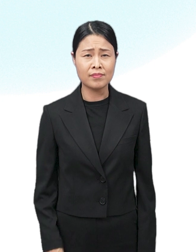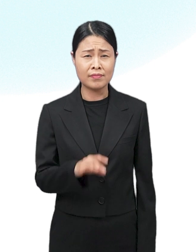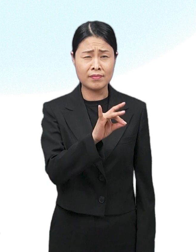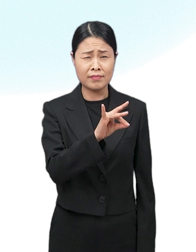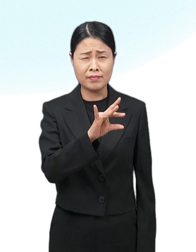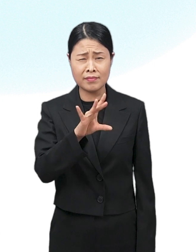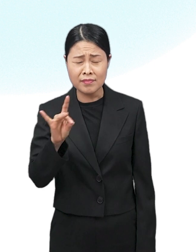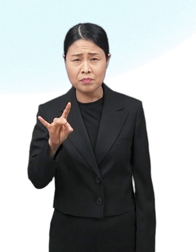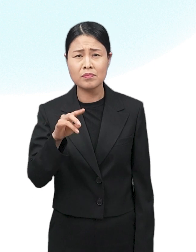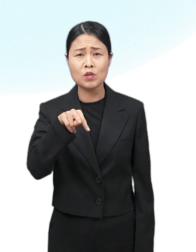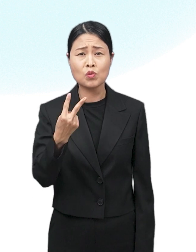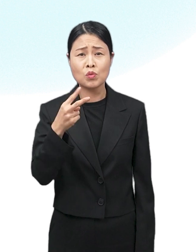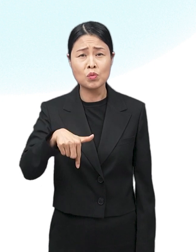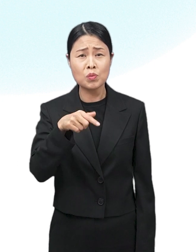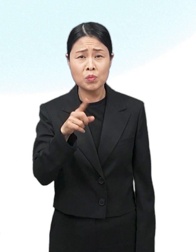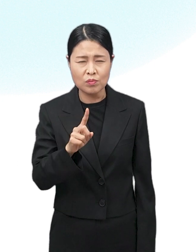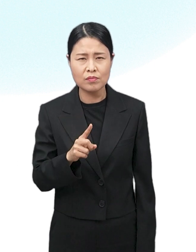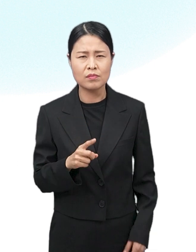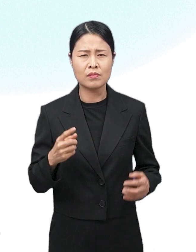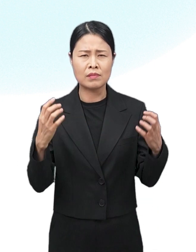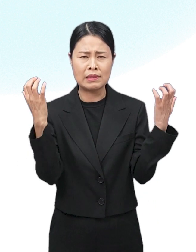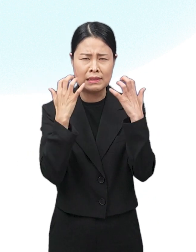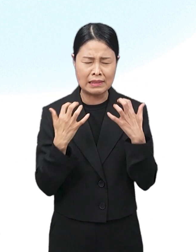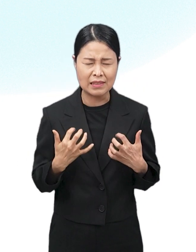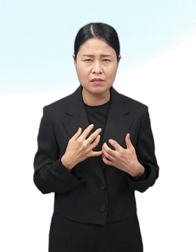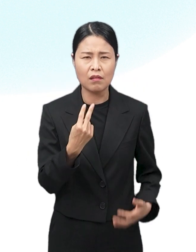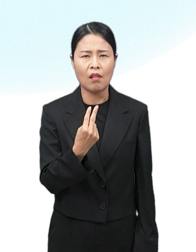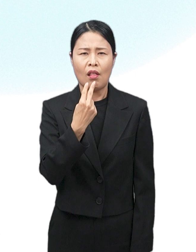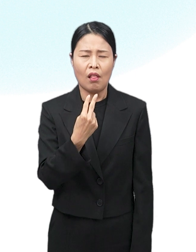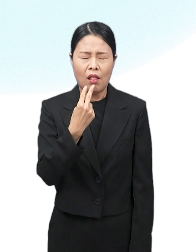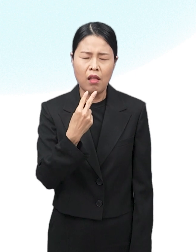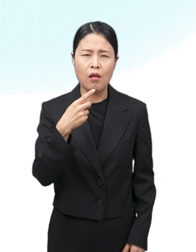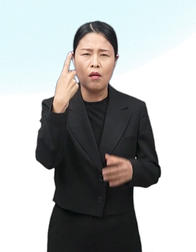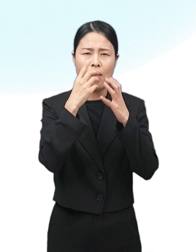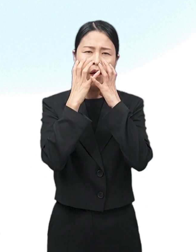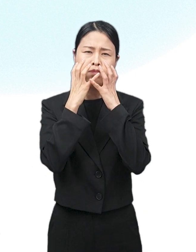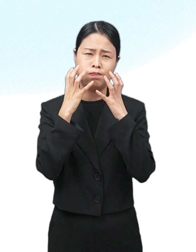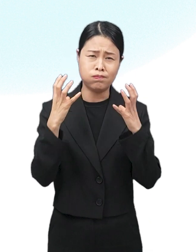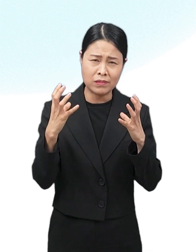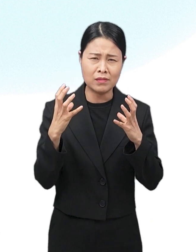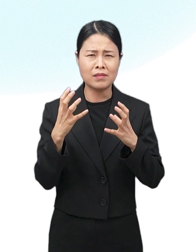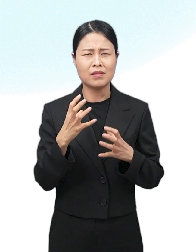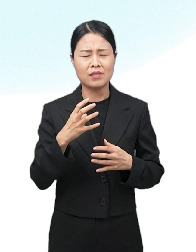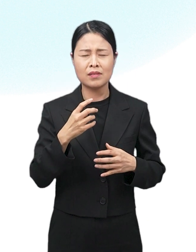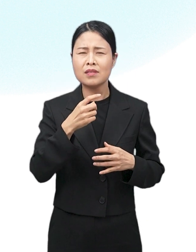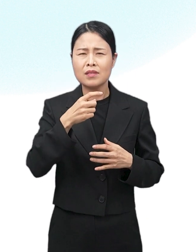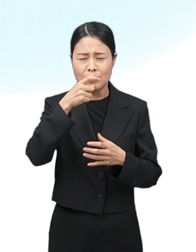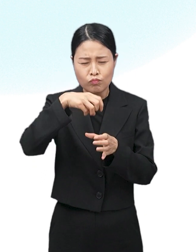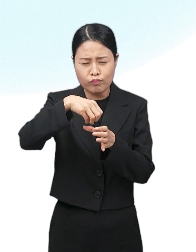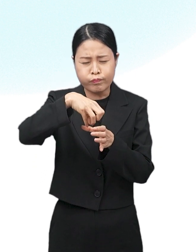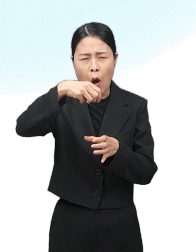드물게 쇼크, 두드러기, 호흡곤란, 얼굴 부기 등 건성수포음, 거품소리,